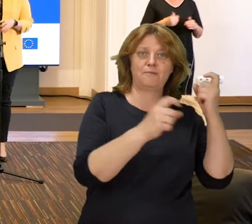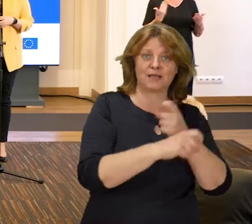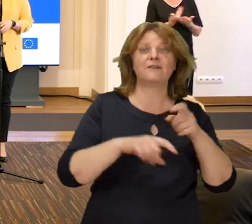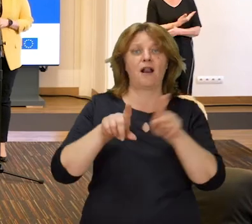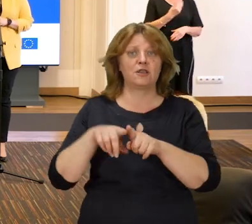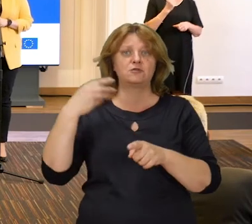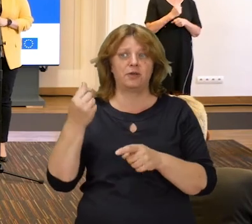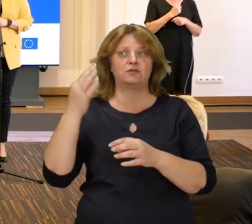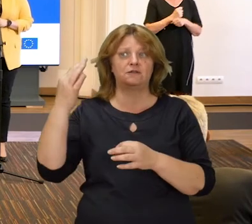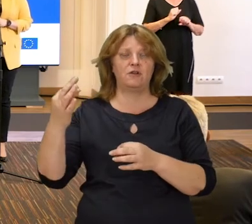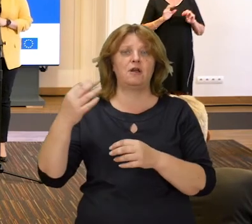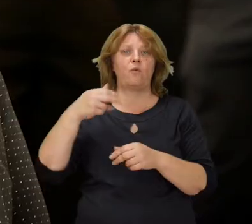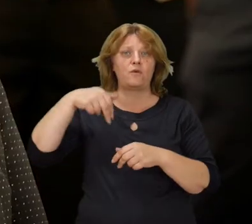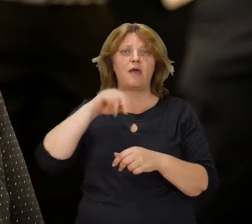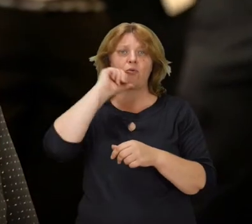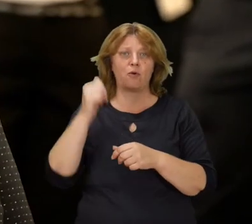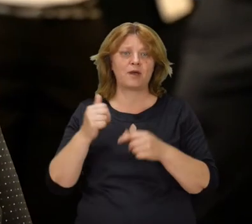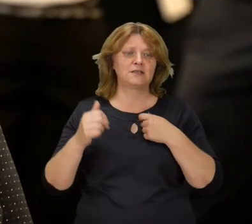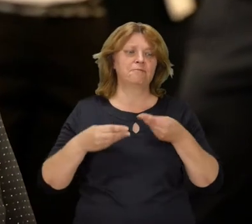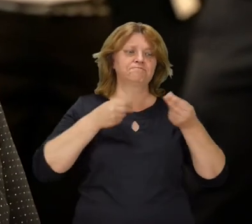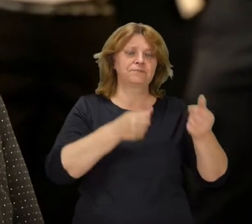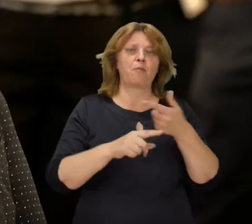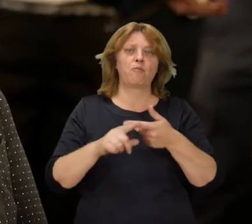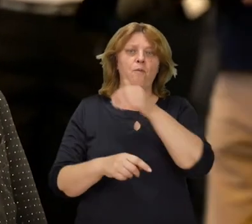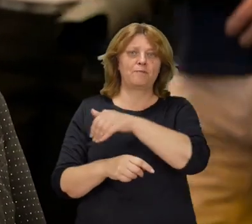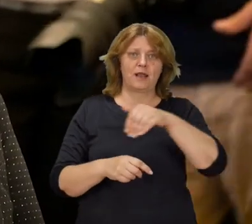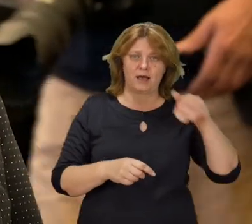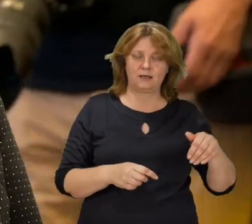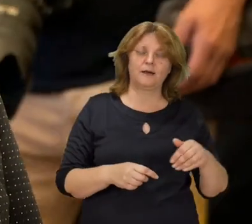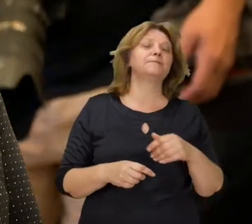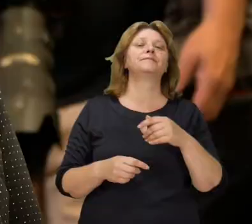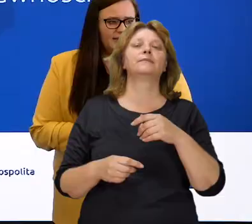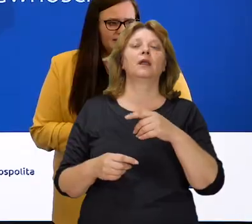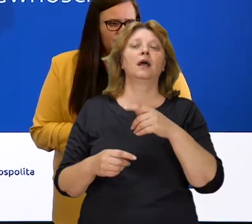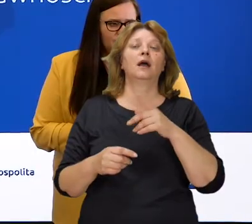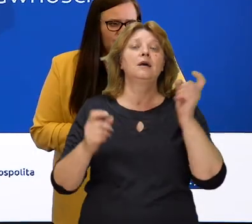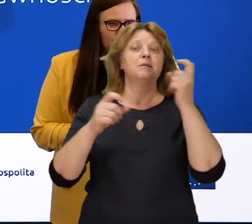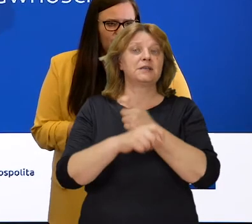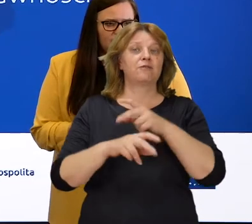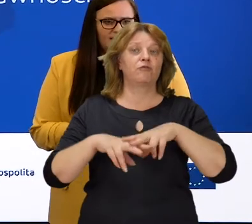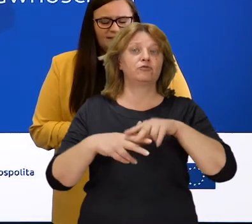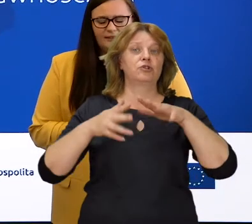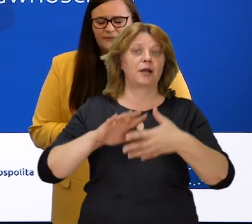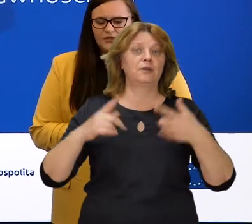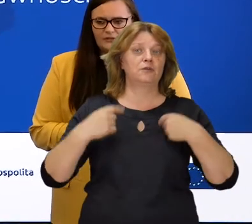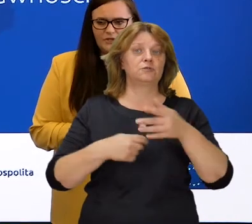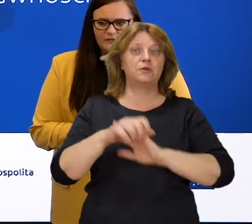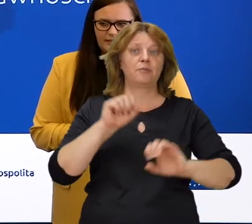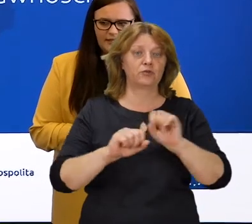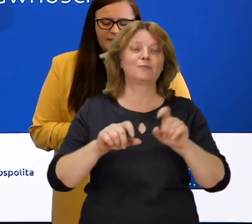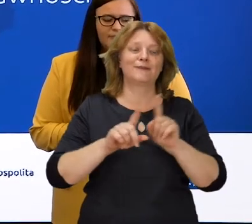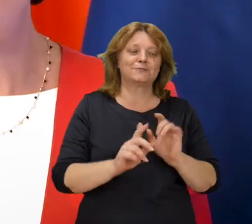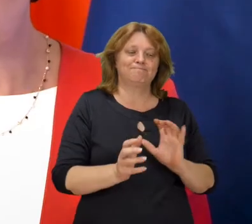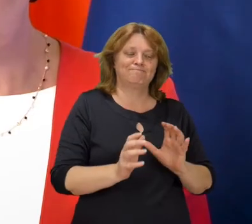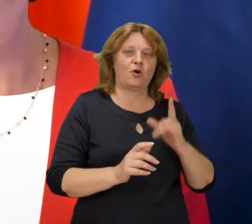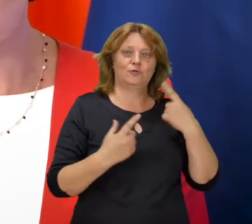ponad pół miliarda złotych trafiło na wsparcie Domów Pomocy Społecznej. Państwowy Fundusz Rehabilitacji Osób Niepełnosprawnych zadbał także